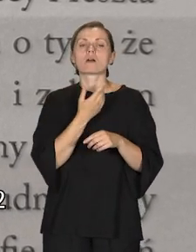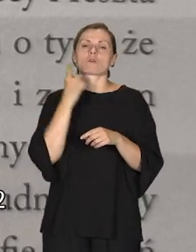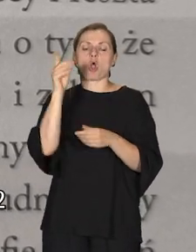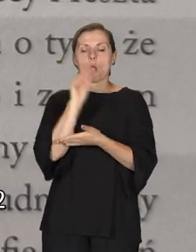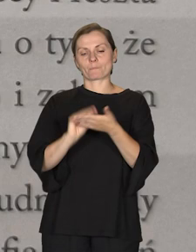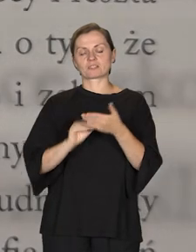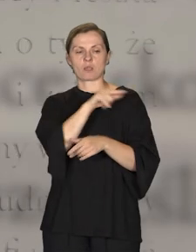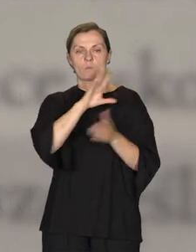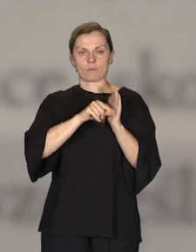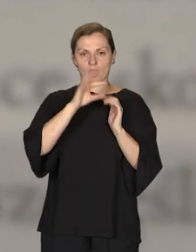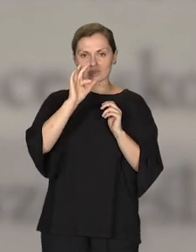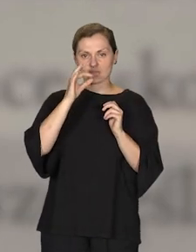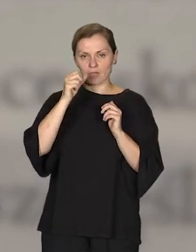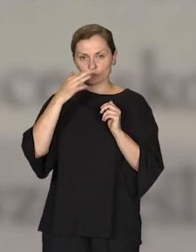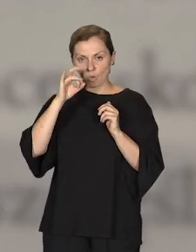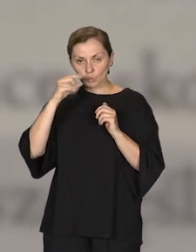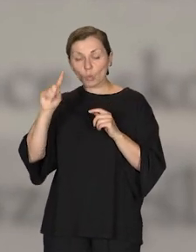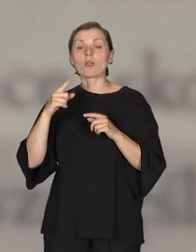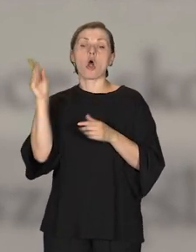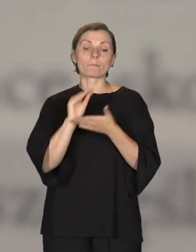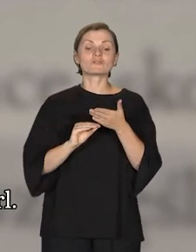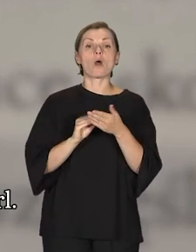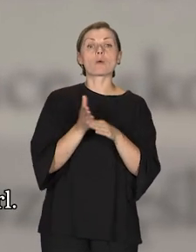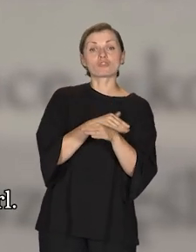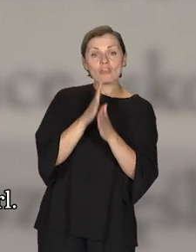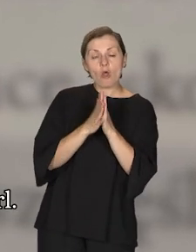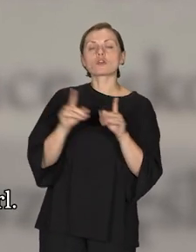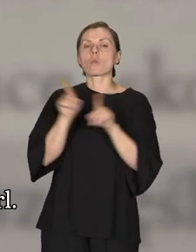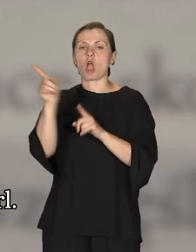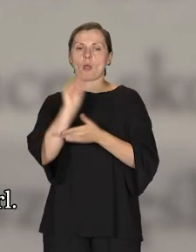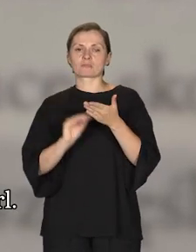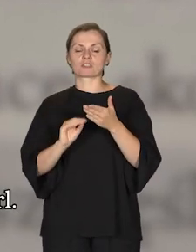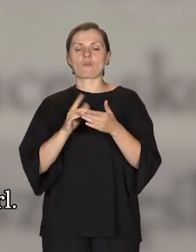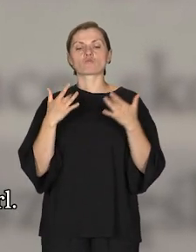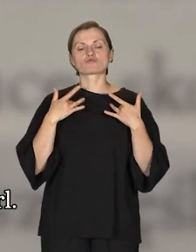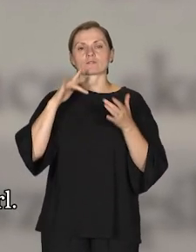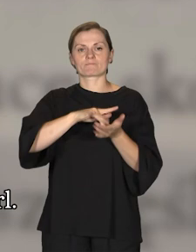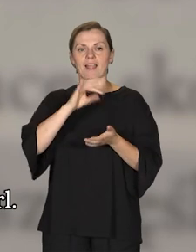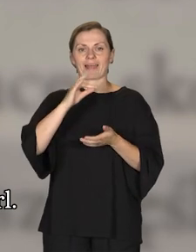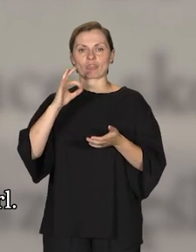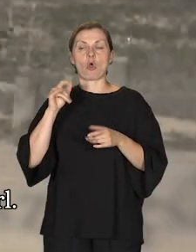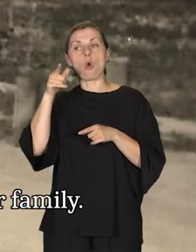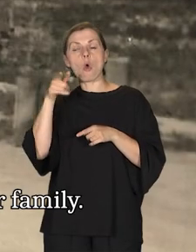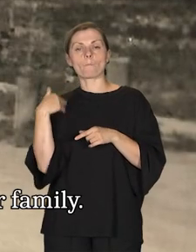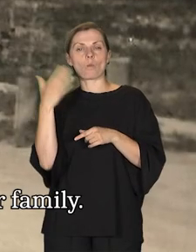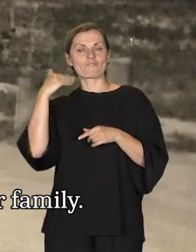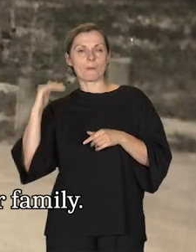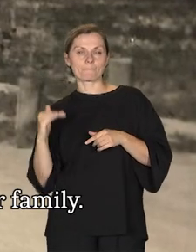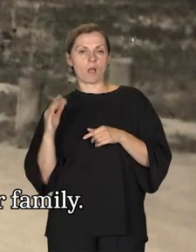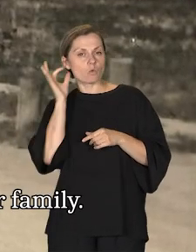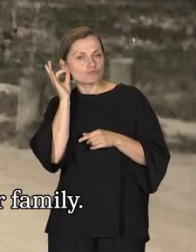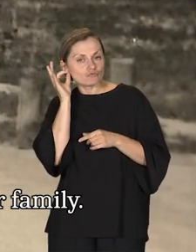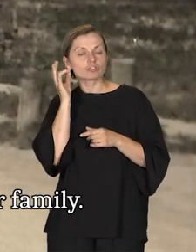sprzed wojny, ale też życie w getcie. Opisywała te wydarzenia z punktu widzenia małej dziewczynki. Głód,